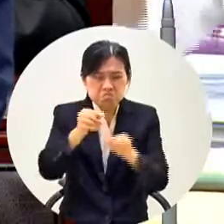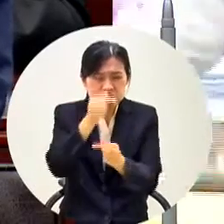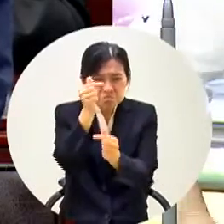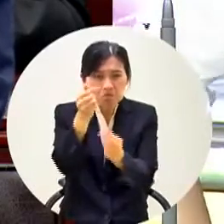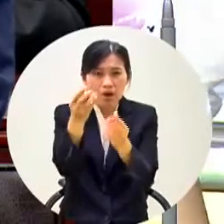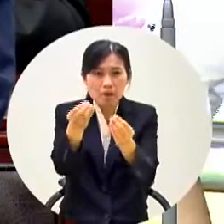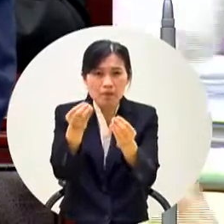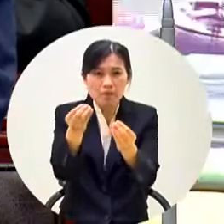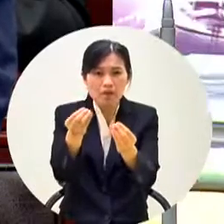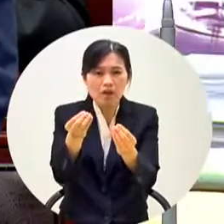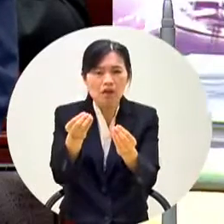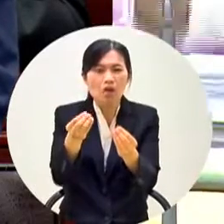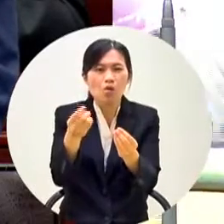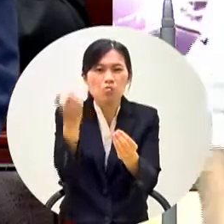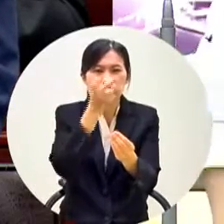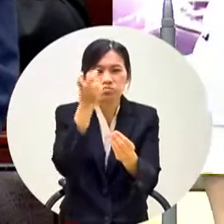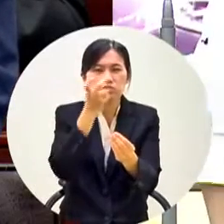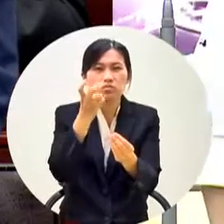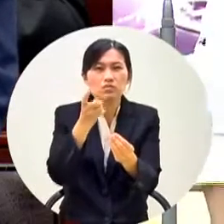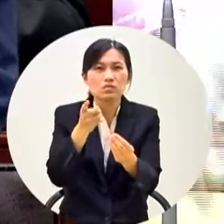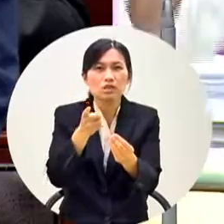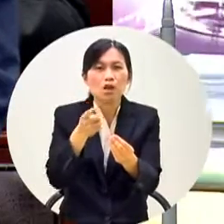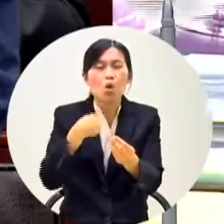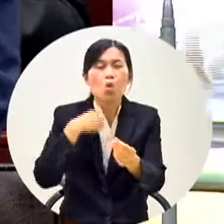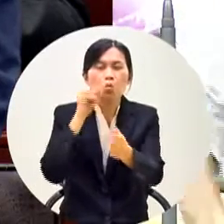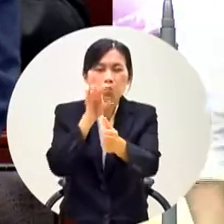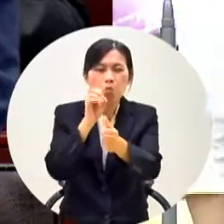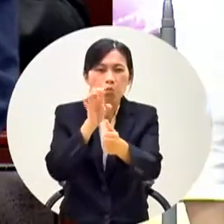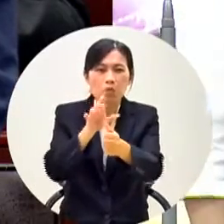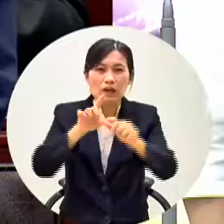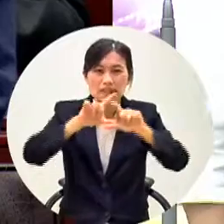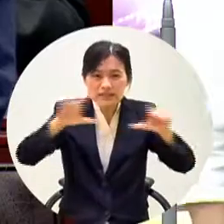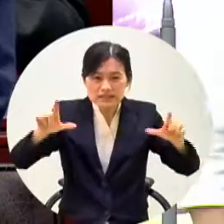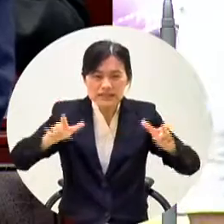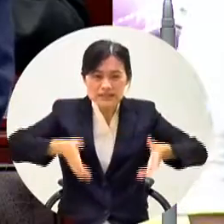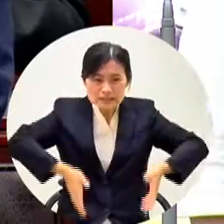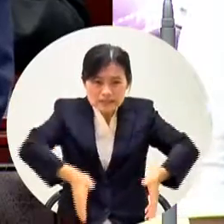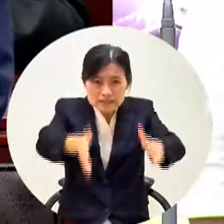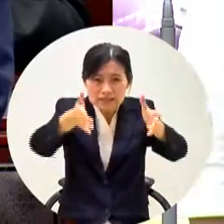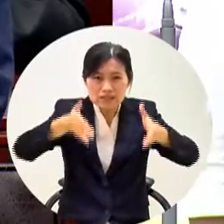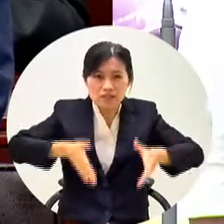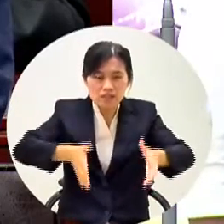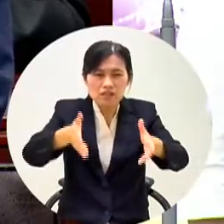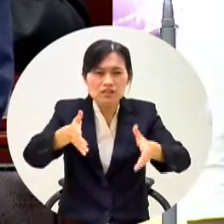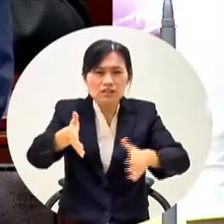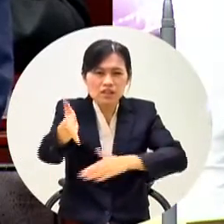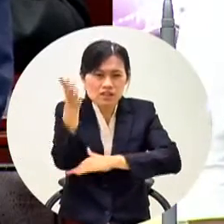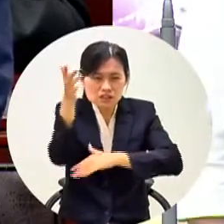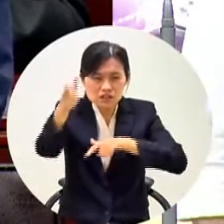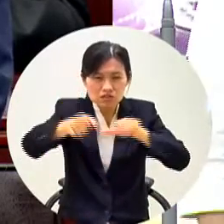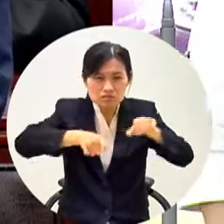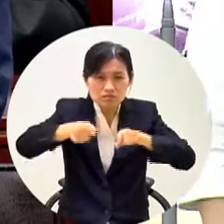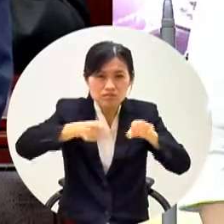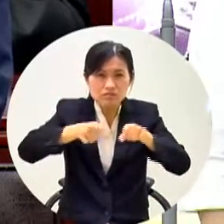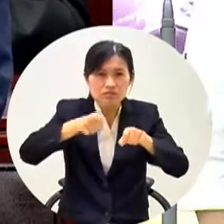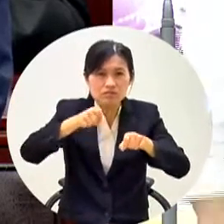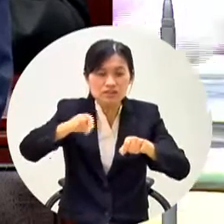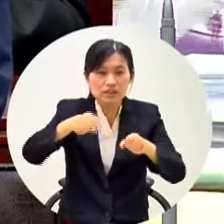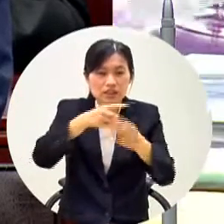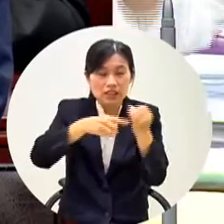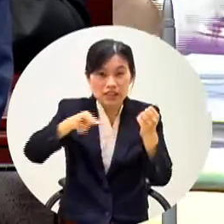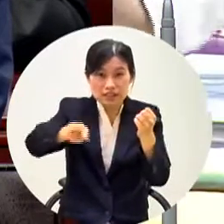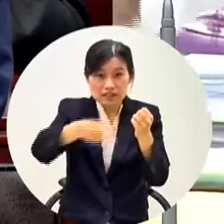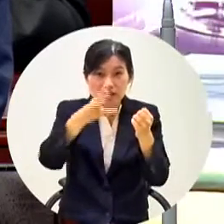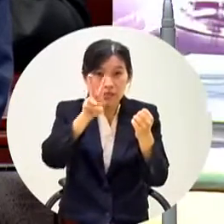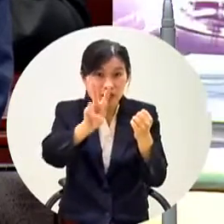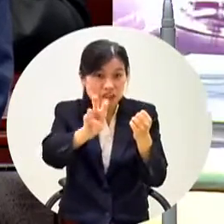時間不夠我不在這裡講我跟你講大方向你就要回應大方向這個叫做政策你三百二十四校的